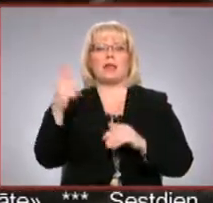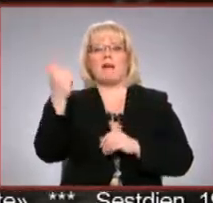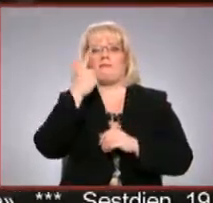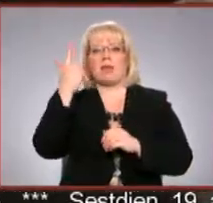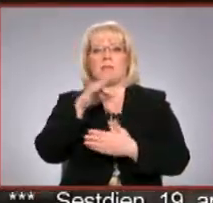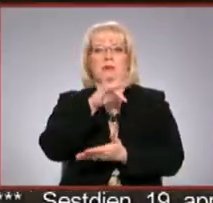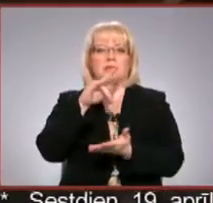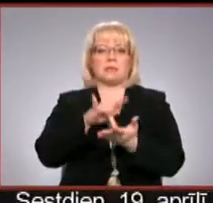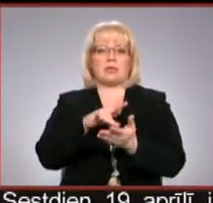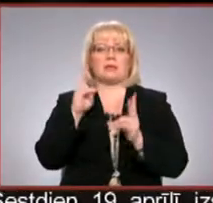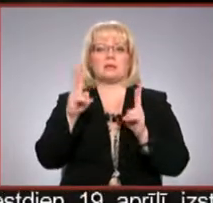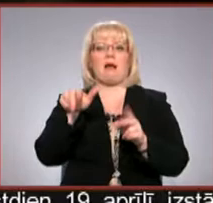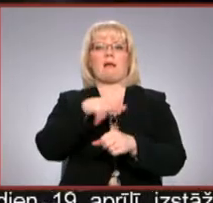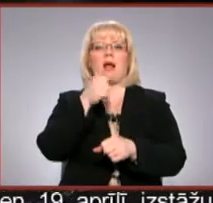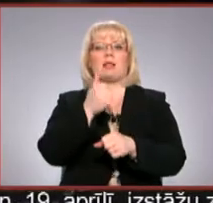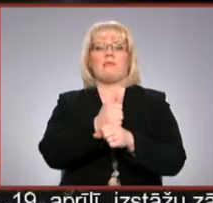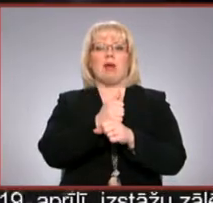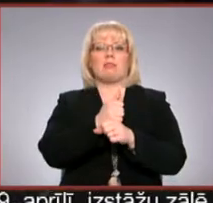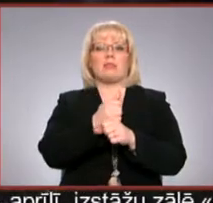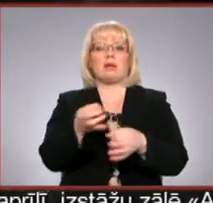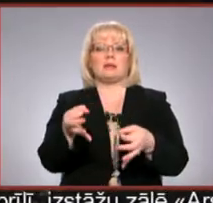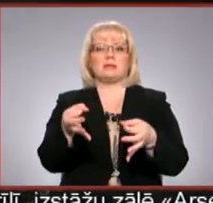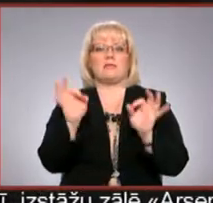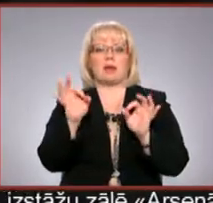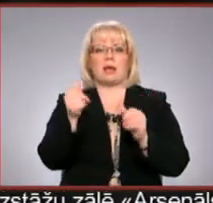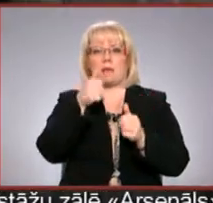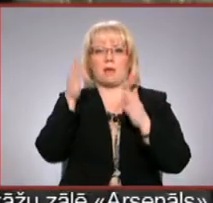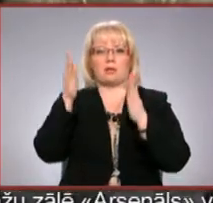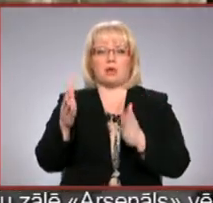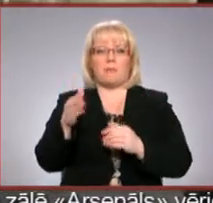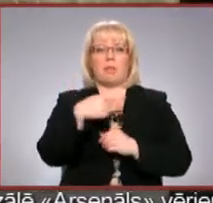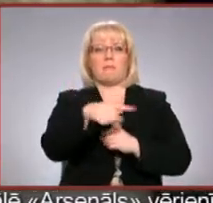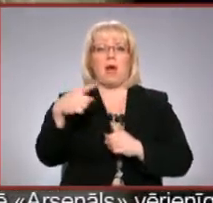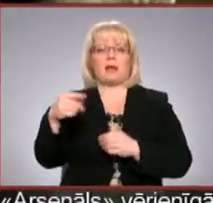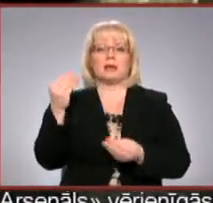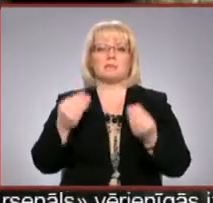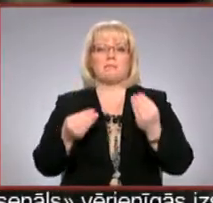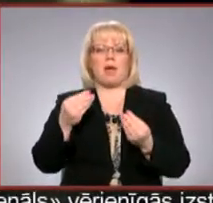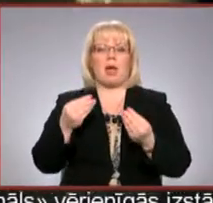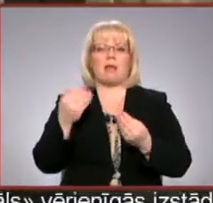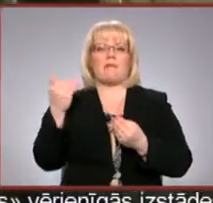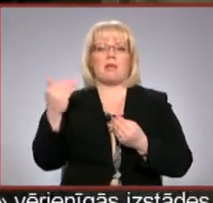centrs, kā galvenais atsvars, un patiespār vispārējie spēlē Kaurī galmu.